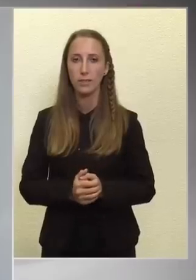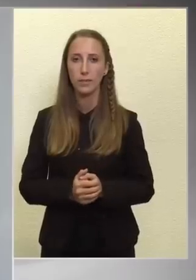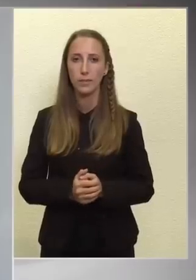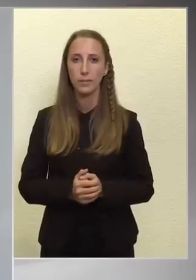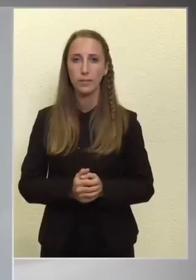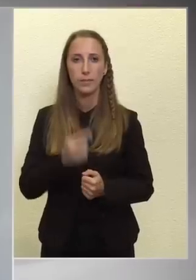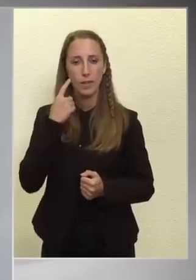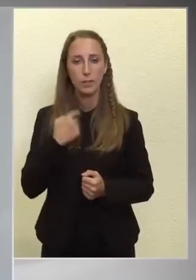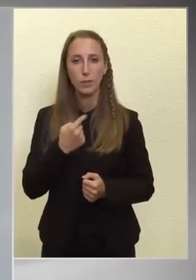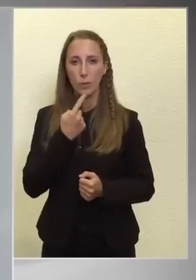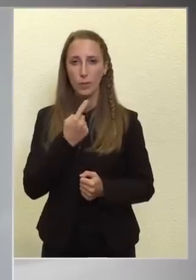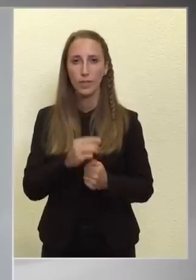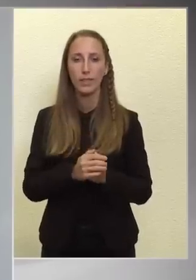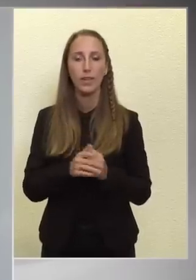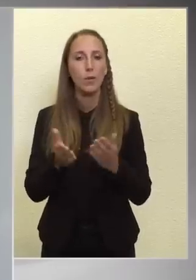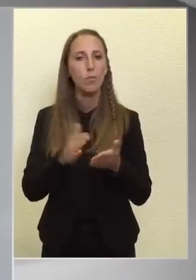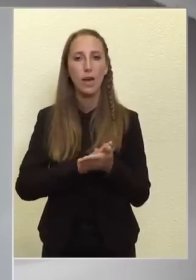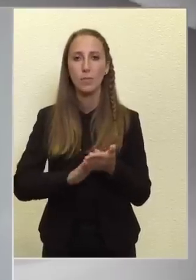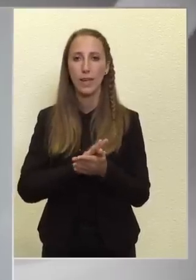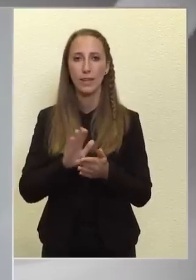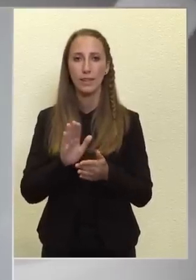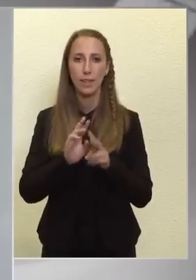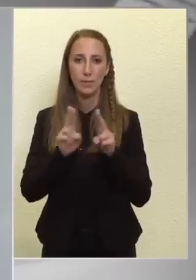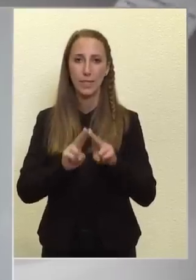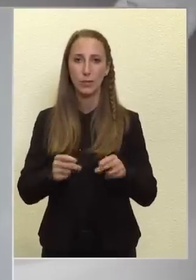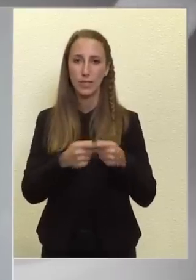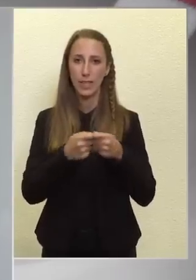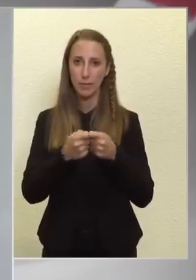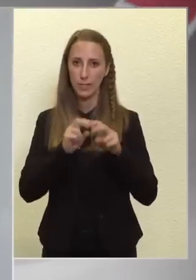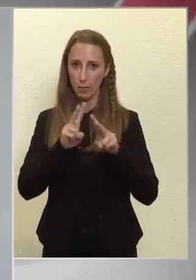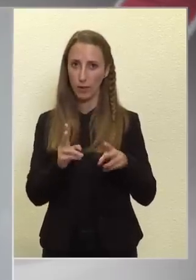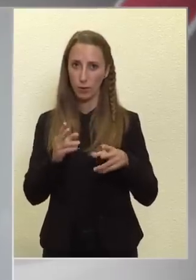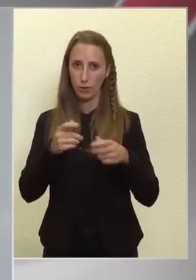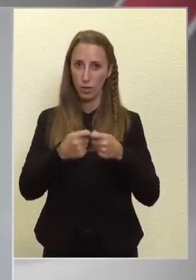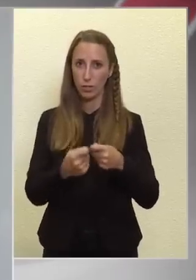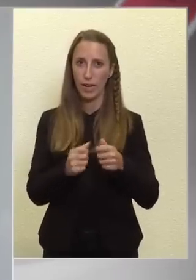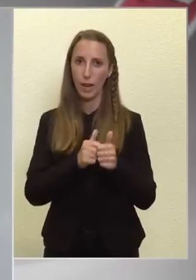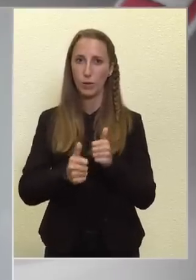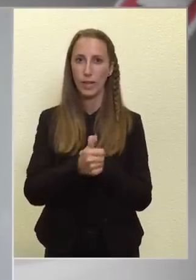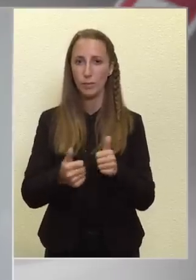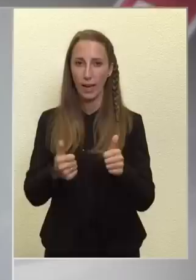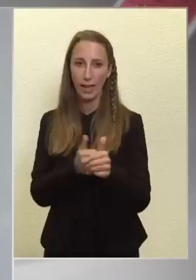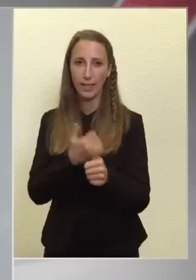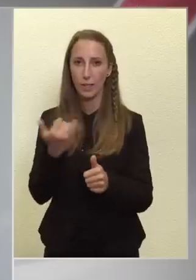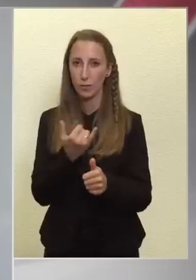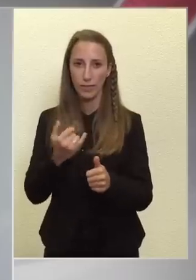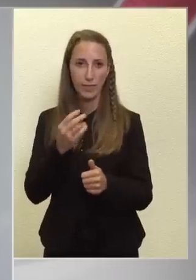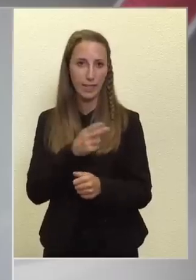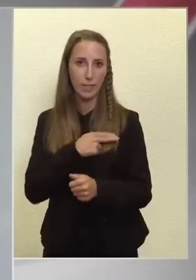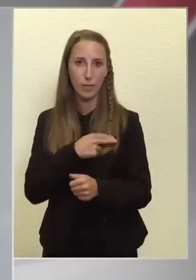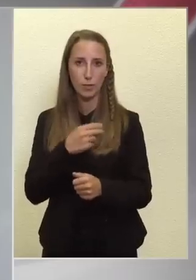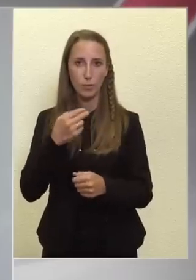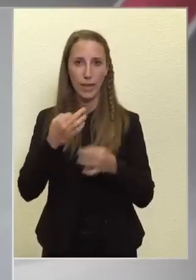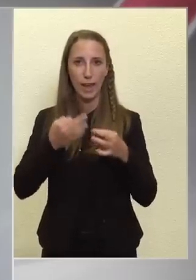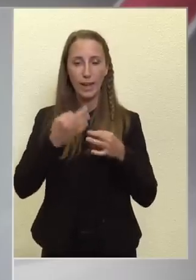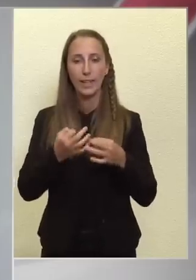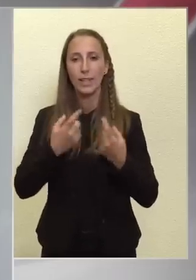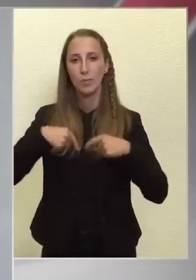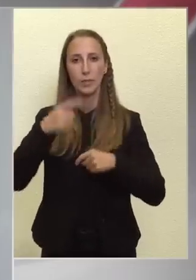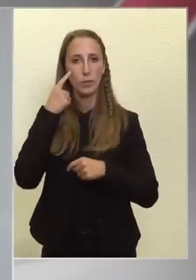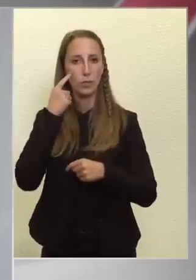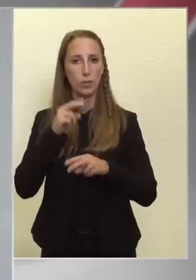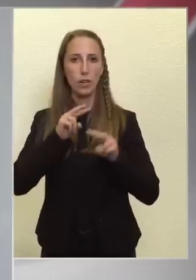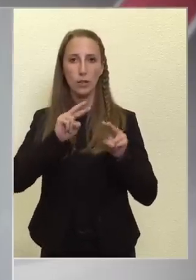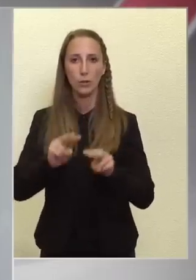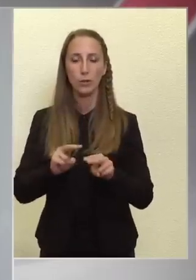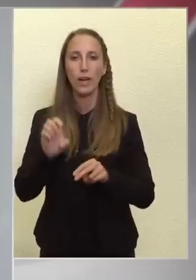Azt tudom mondani, hogy bármilyen nemzikus szervezetben való tagság előnyeit meg hátrányait mindig érdemes mérlegelni, de mi mindig tudatosan arra jutottunk, hogy az